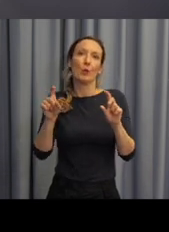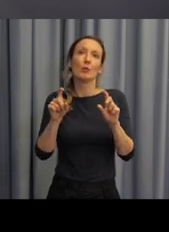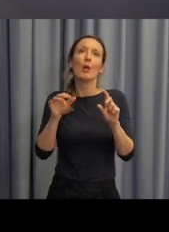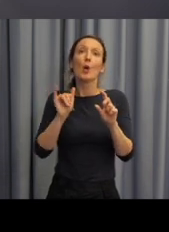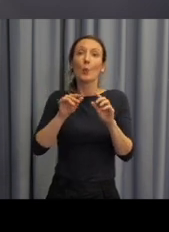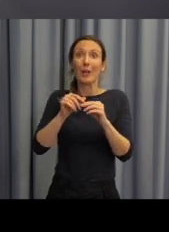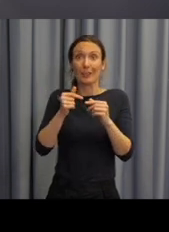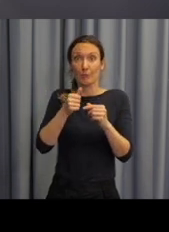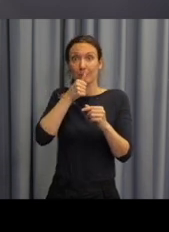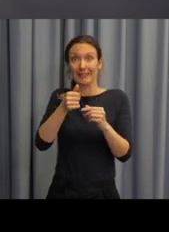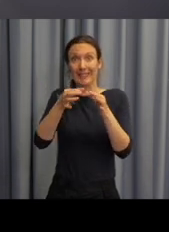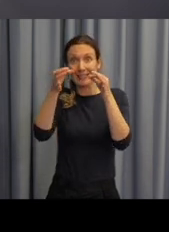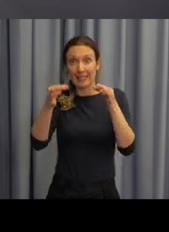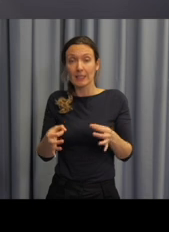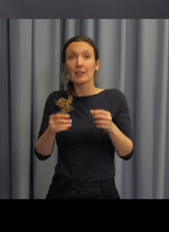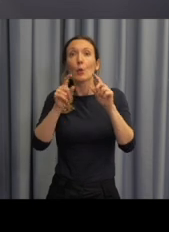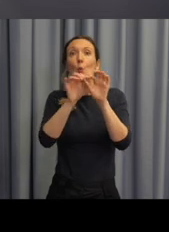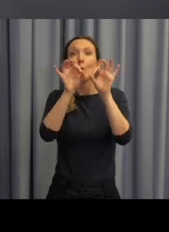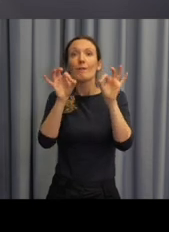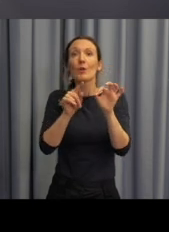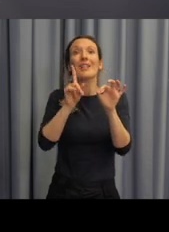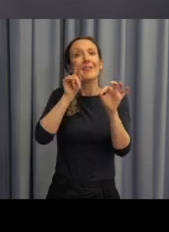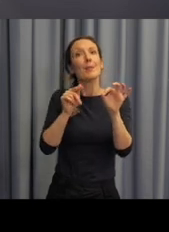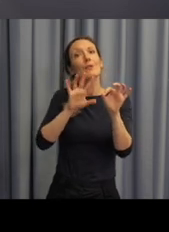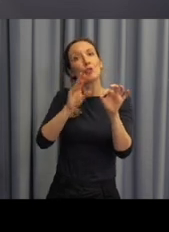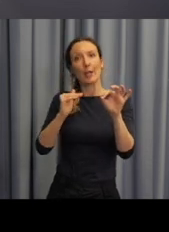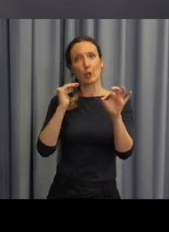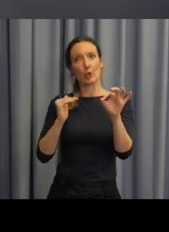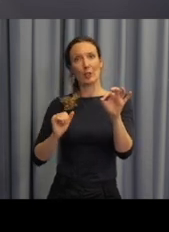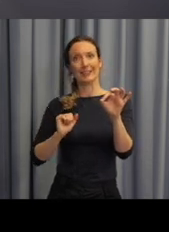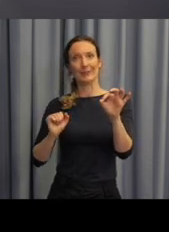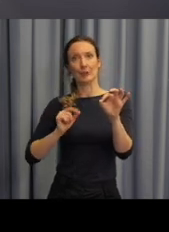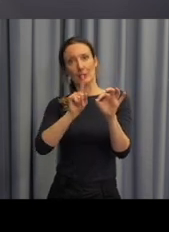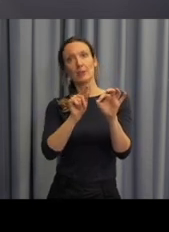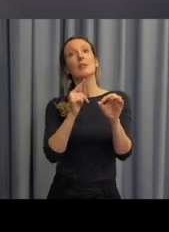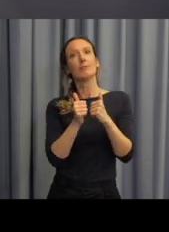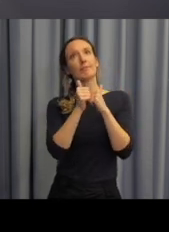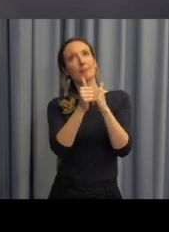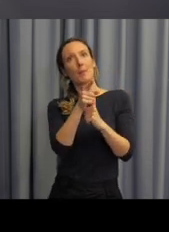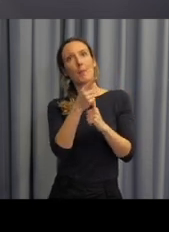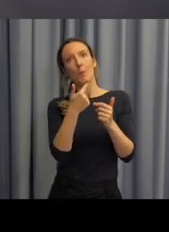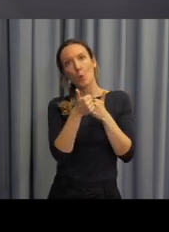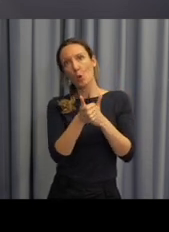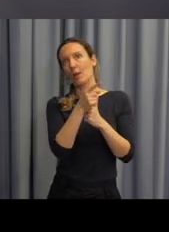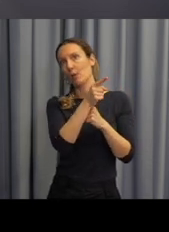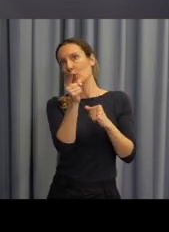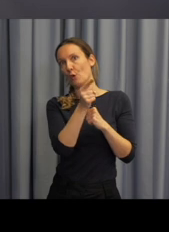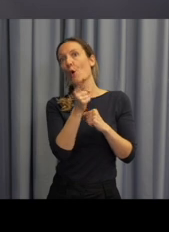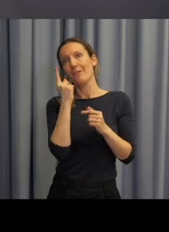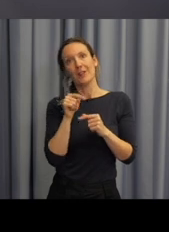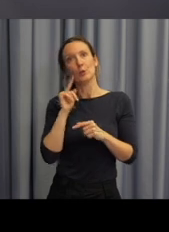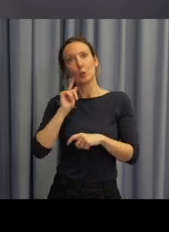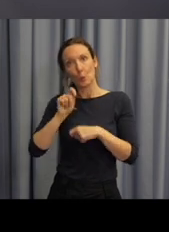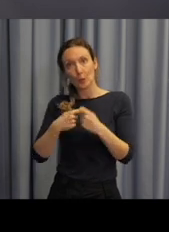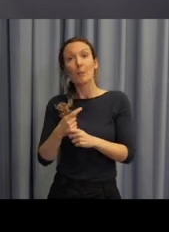konkrétním metodickém listu. A všechny metodické listy mají poznámky k jednotlivým cvičením a